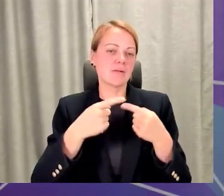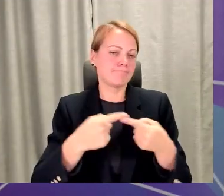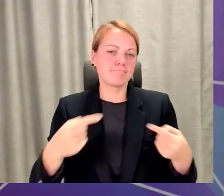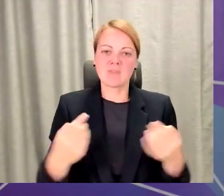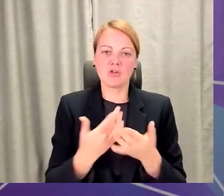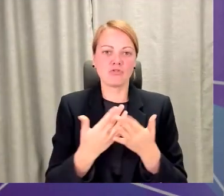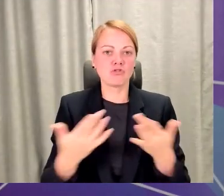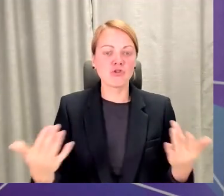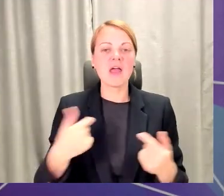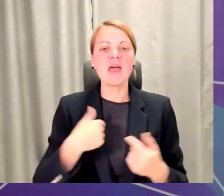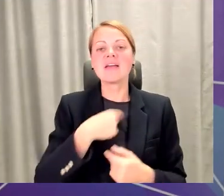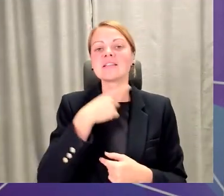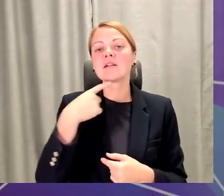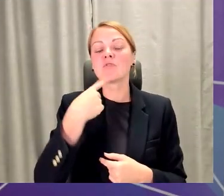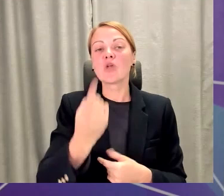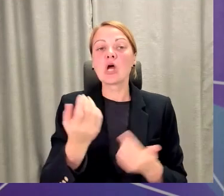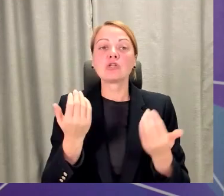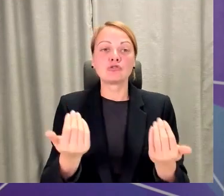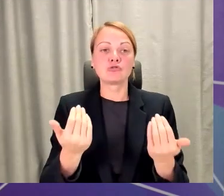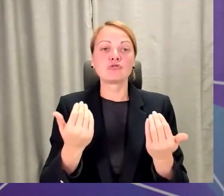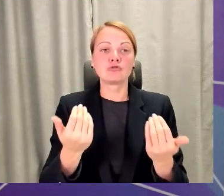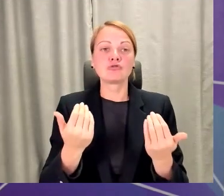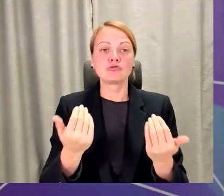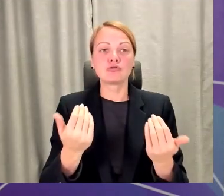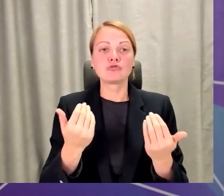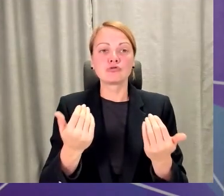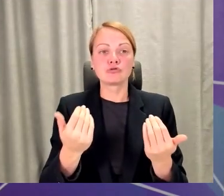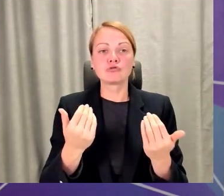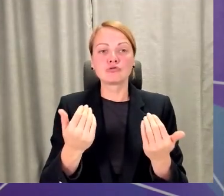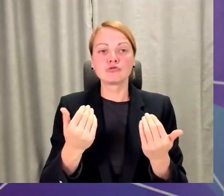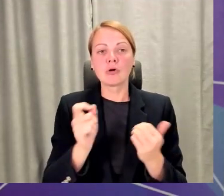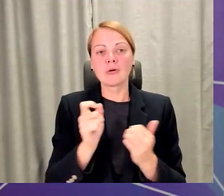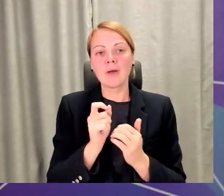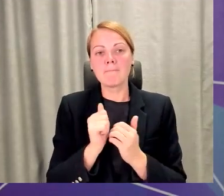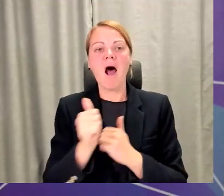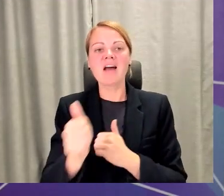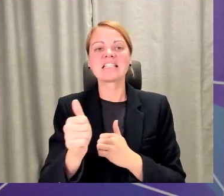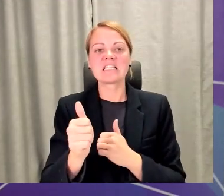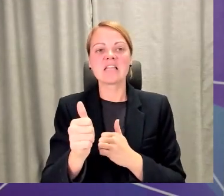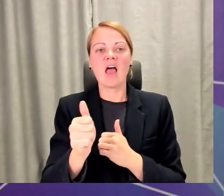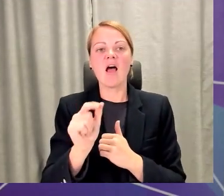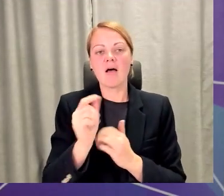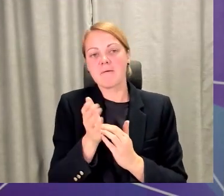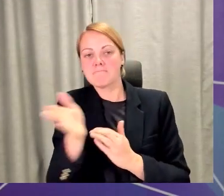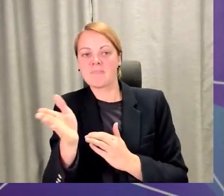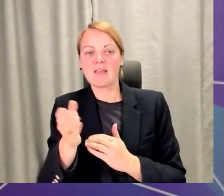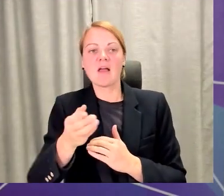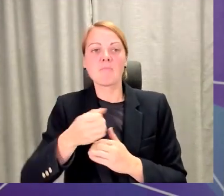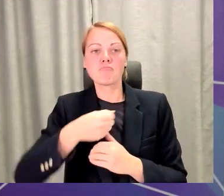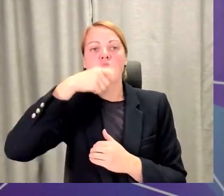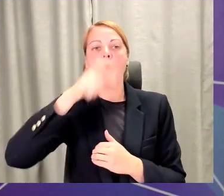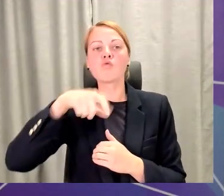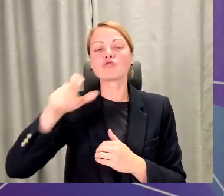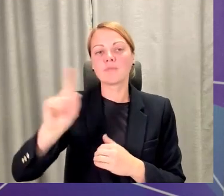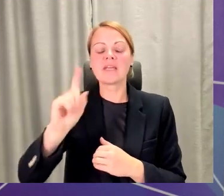šodienas pārstāv mazlietiņa to pusi, kur tā iespēja ir pieaugušajiem izmantot šo brīdi, kad